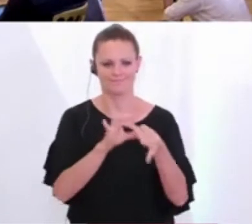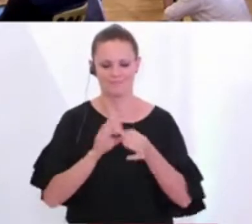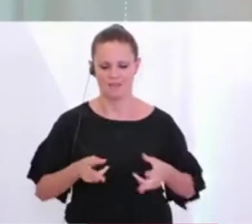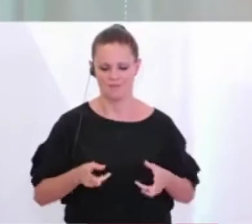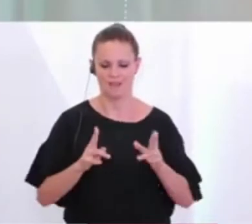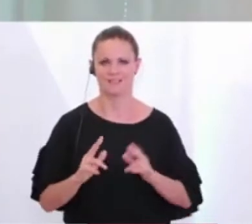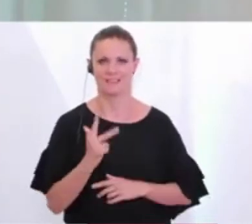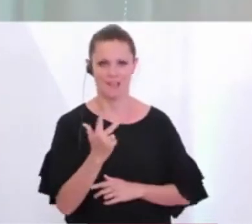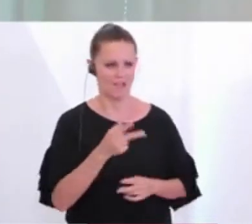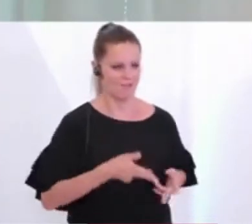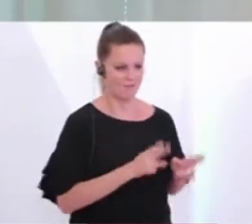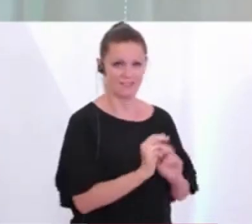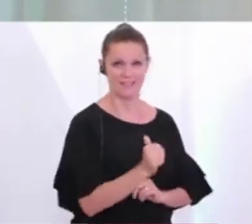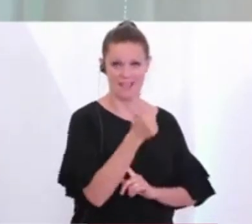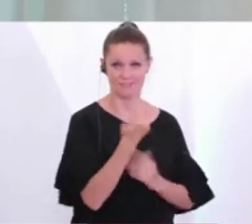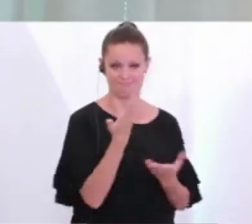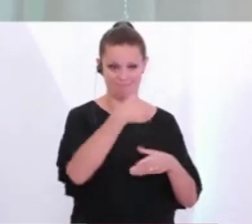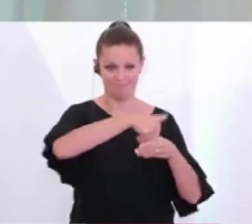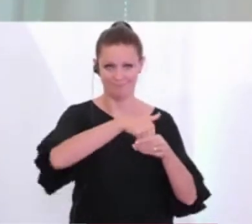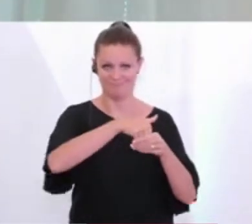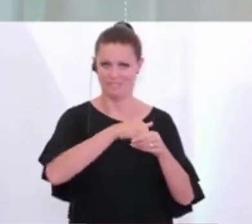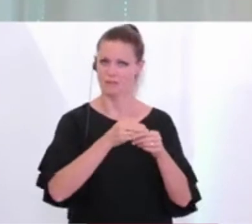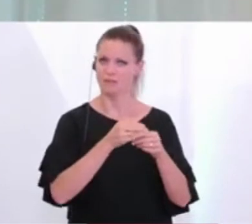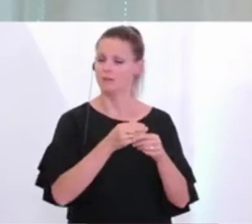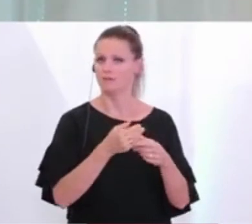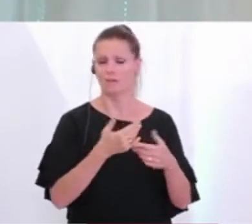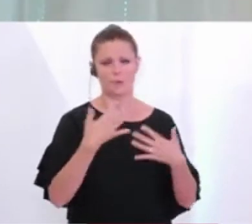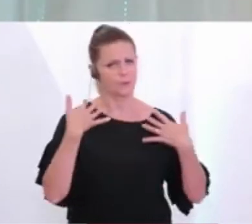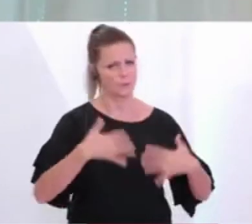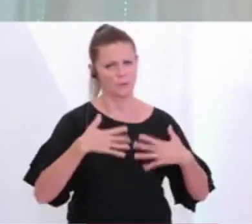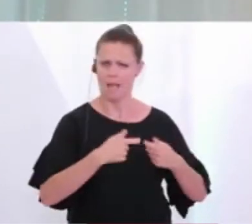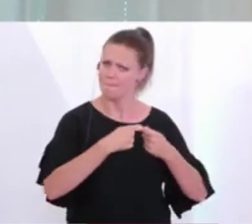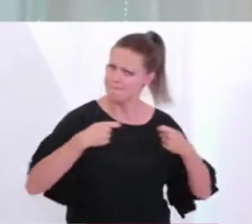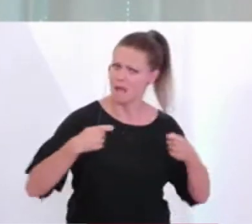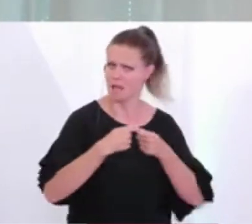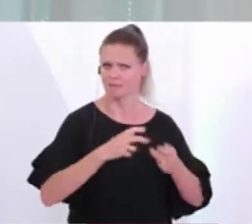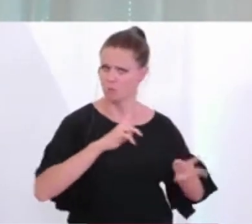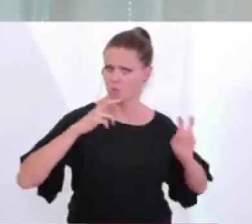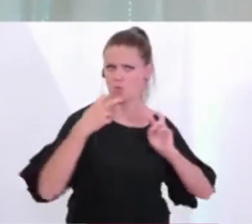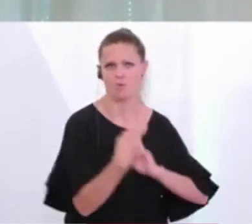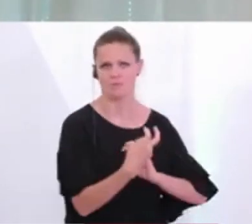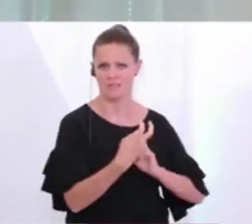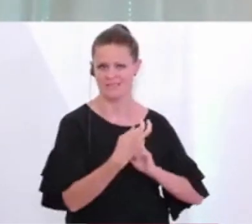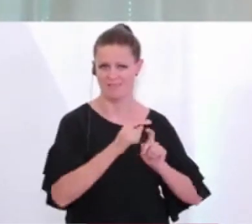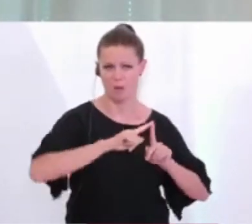Phase 3. Phase 1 war die Phase, wo wir die schweren, starken, kräftigen Maßnahmen realisiert haben und diese